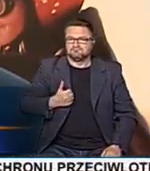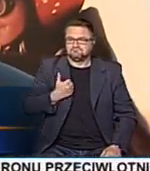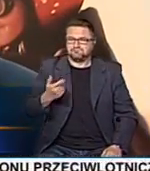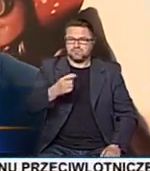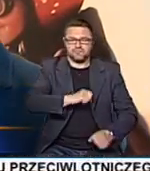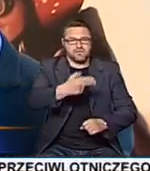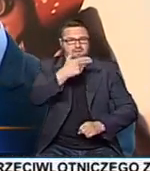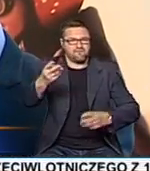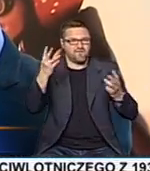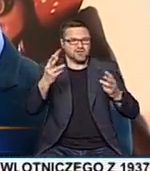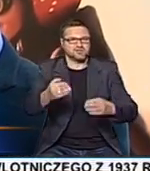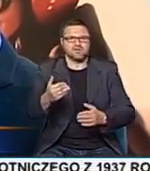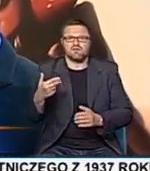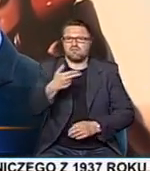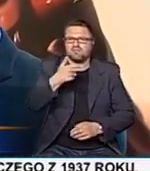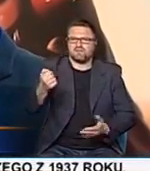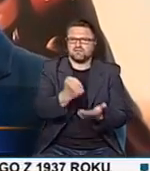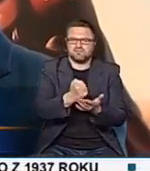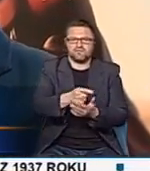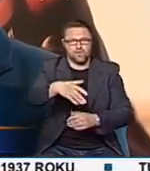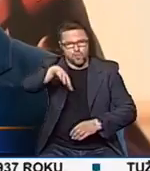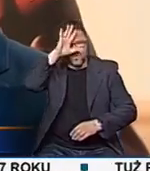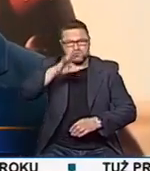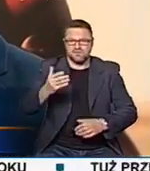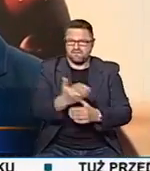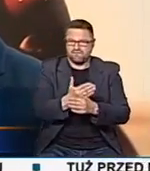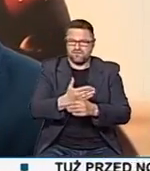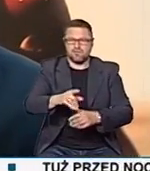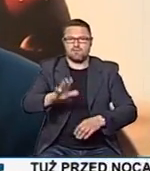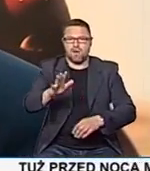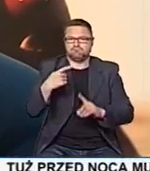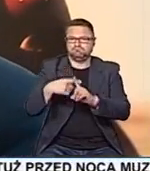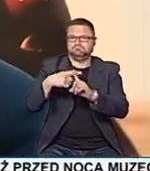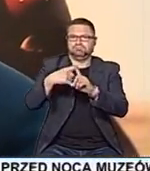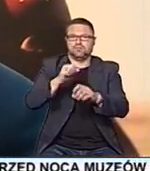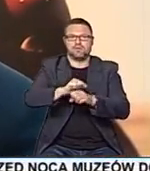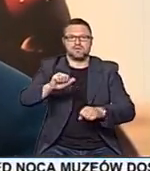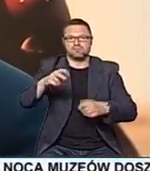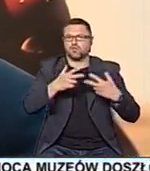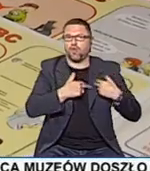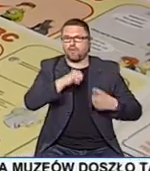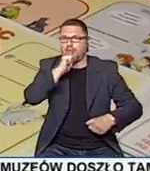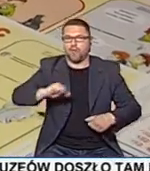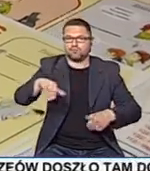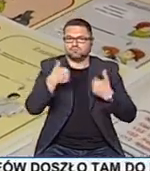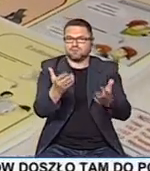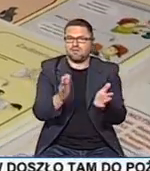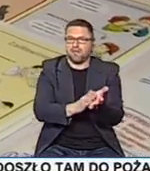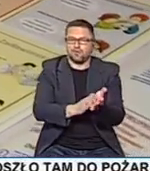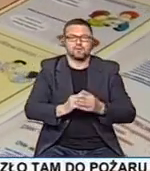tak elementarnych i tak ważnych spraw to właśnie łódzkie przedsiębiorstwo odnosi sukcesy i jest doceniane przez Komisję Europejską.